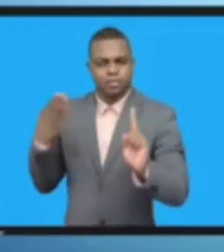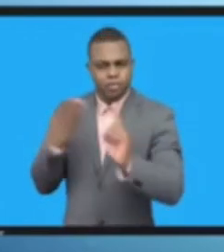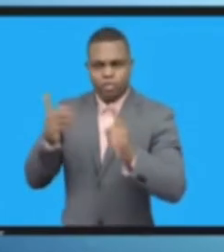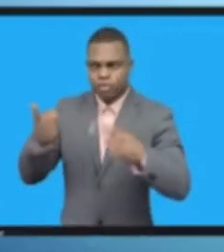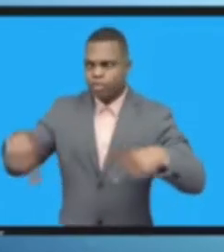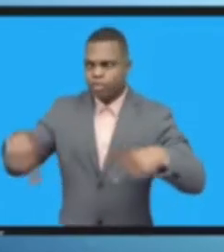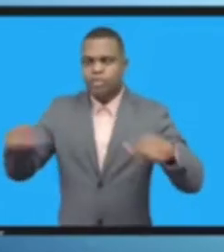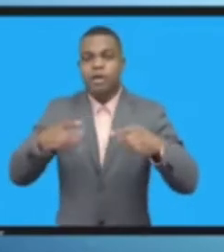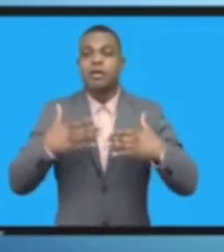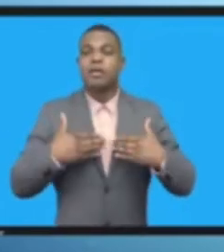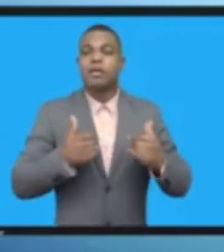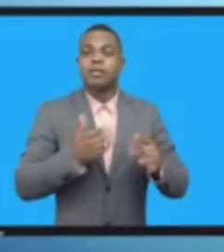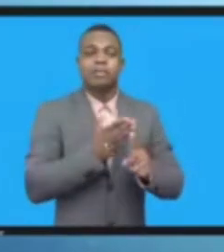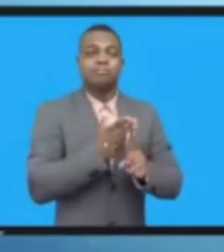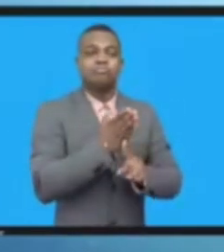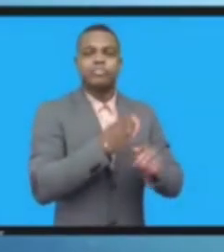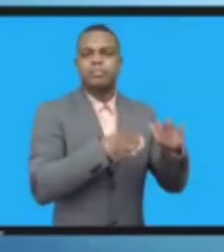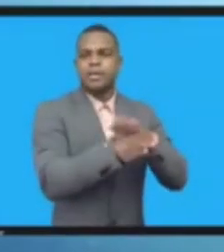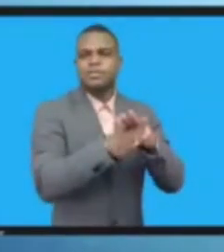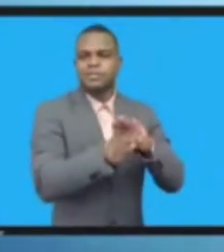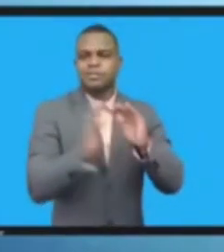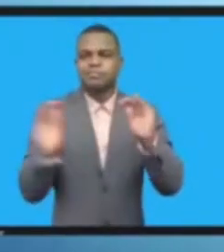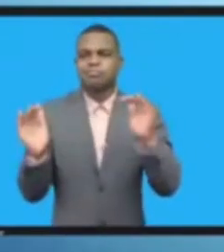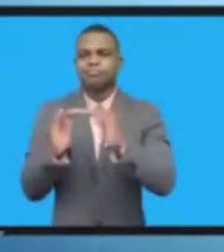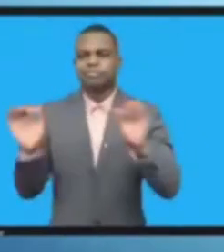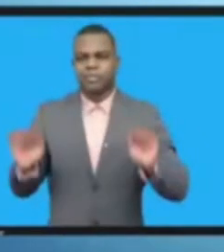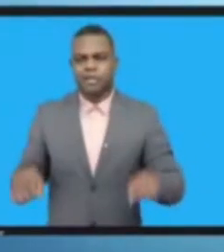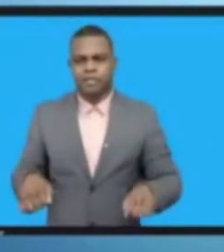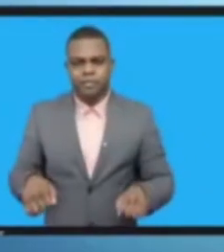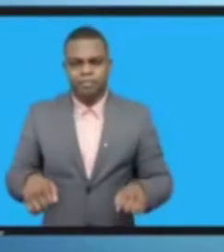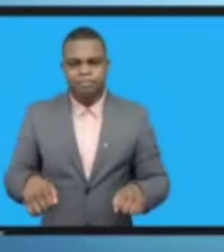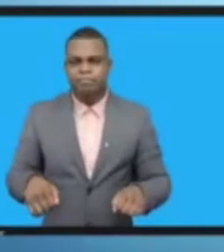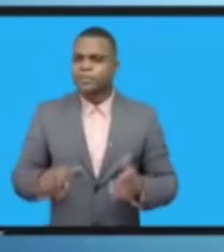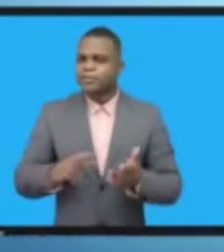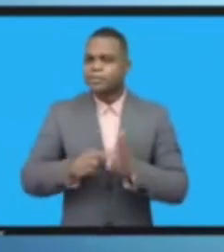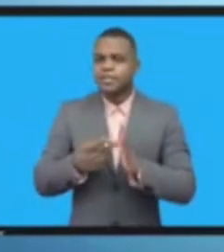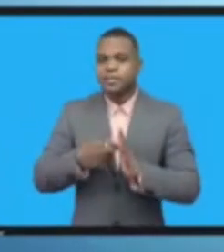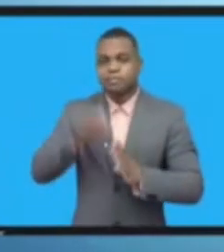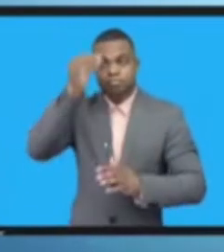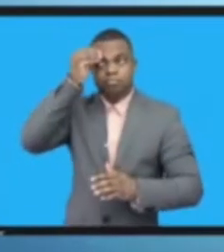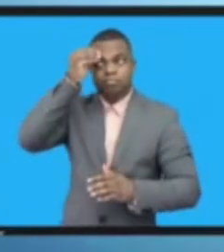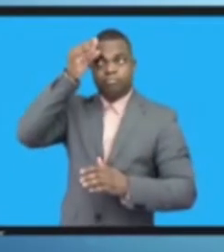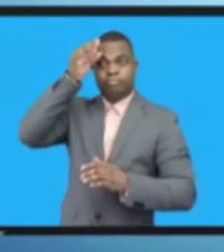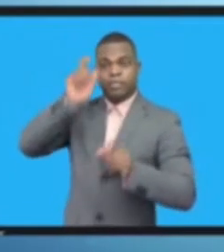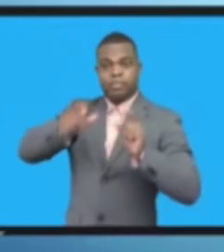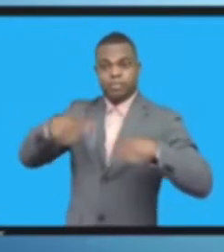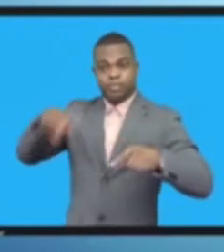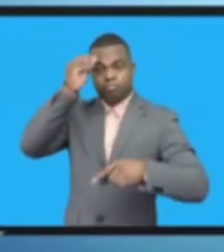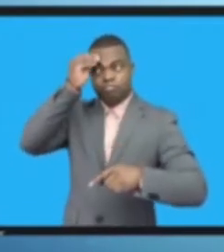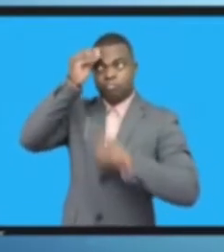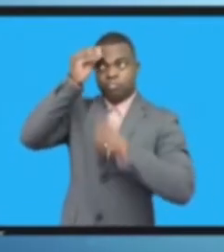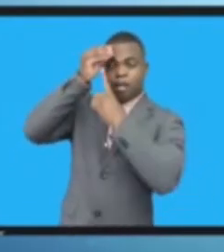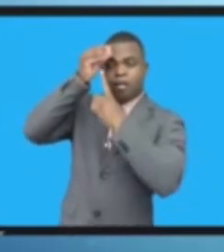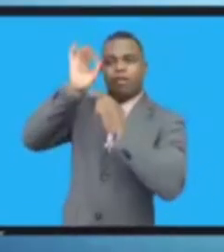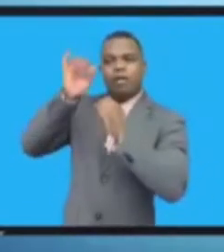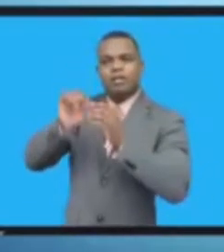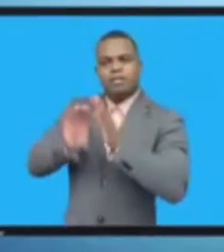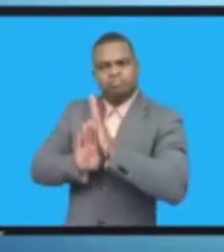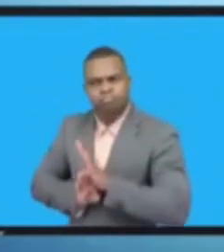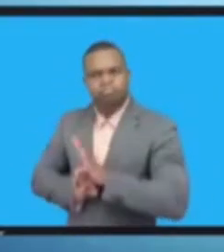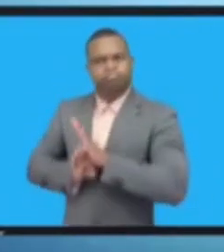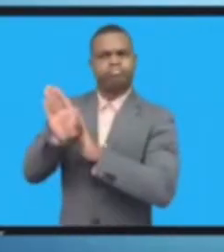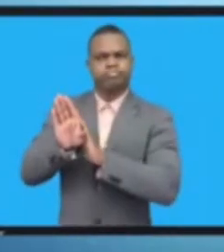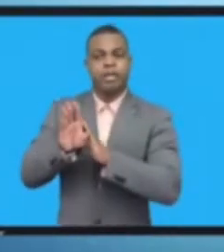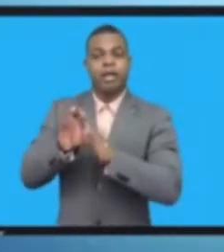والإنسانية والعلوم والزراعة والاقتصاد والهندسة وغيرها السيدات والسادة بات واضحاً